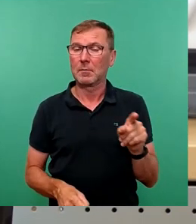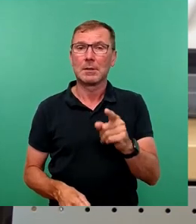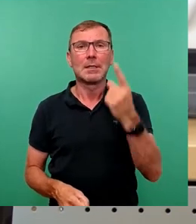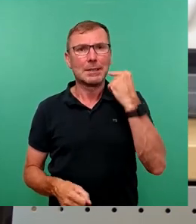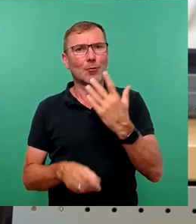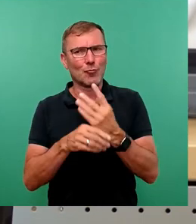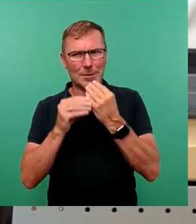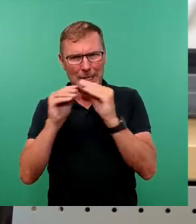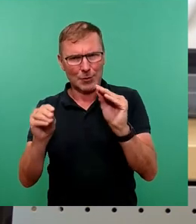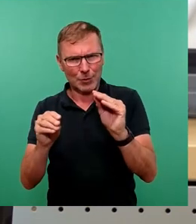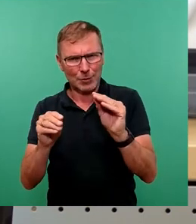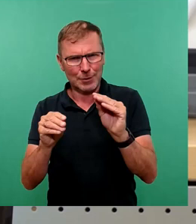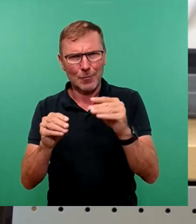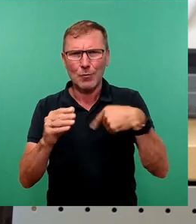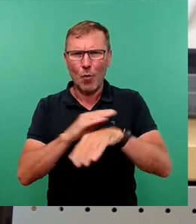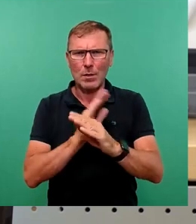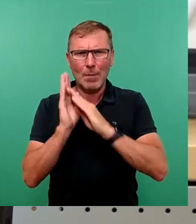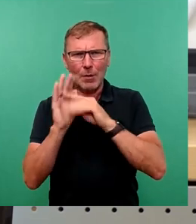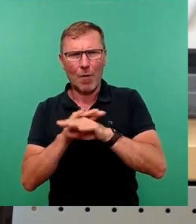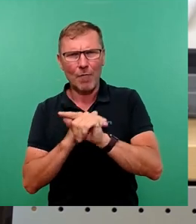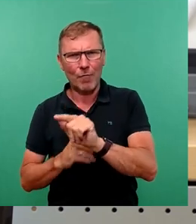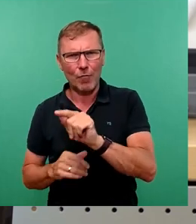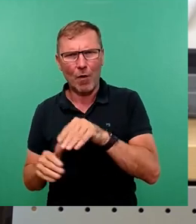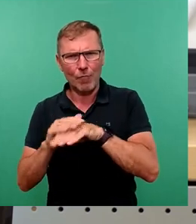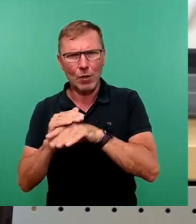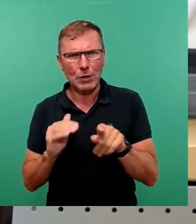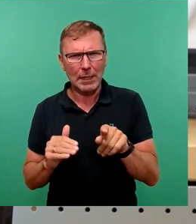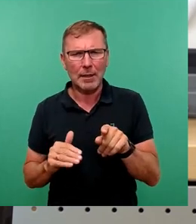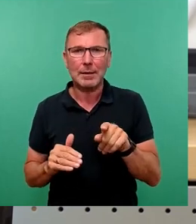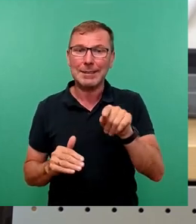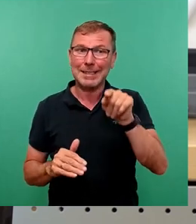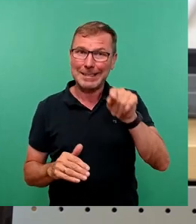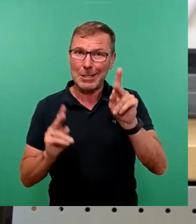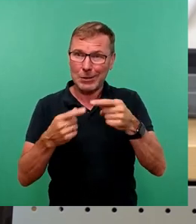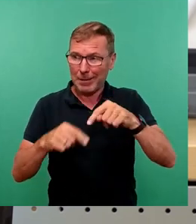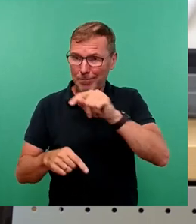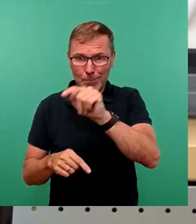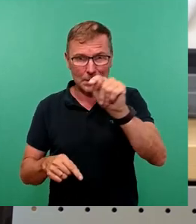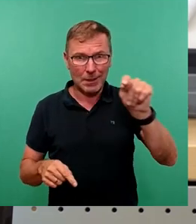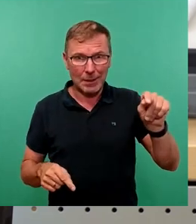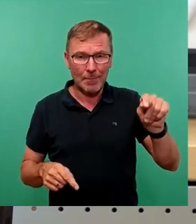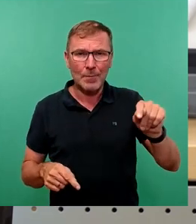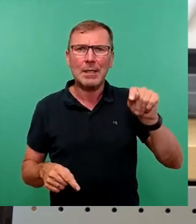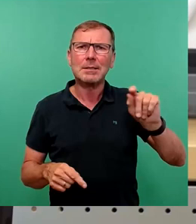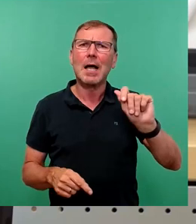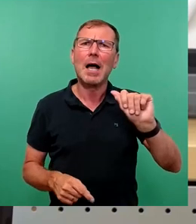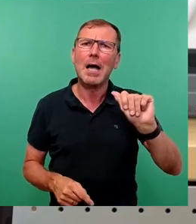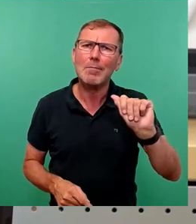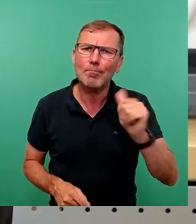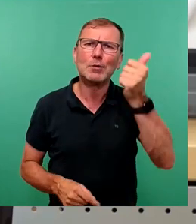angekündigt hatte, als es um die Unterbringung der Flüchtlinge ging. Nämlich, dass man die Stadtbezirke, die jetzt besondere